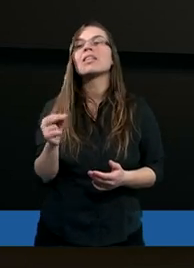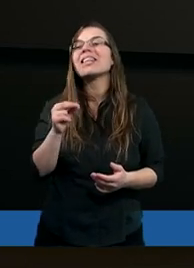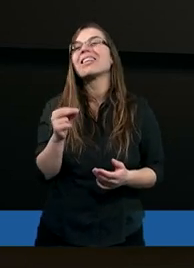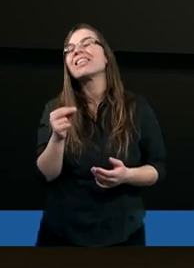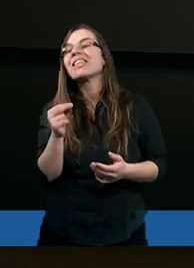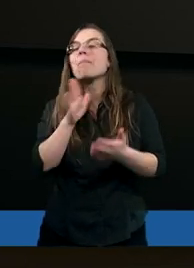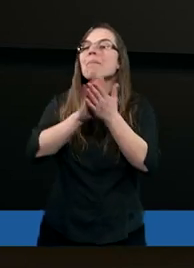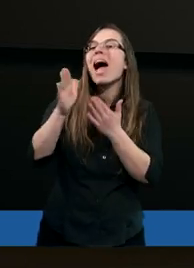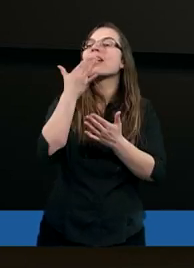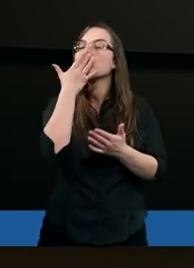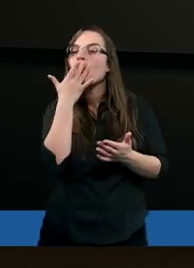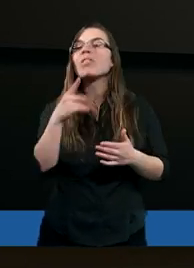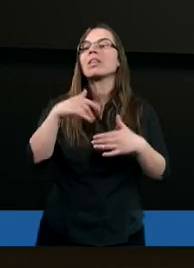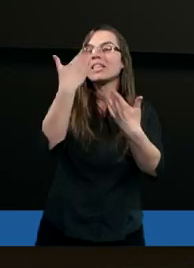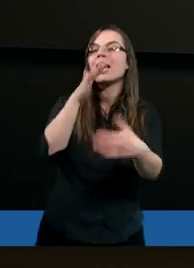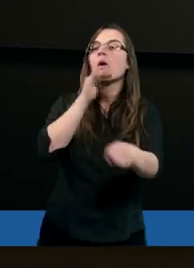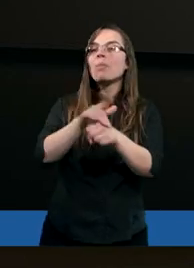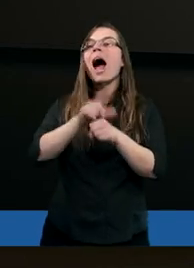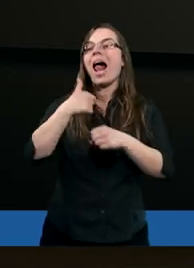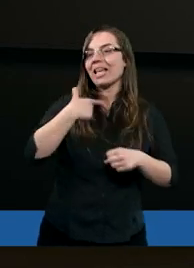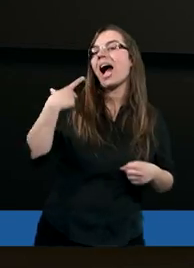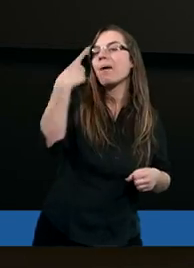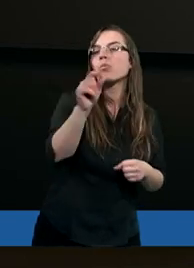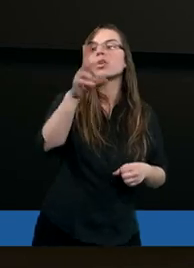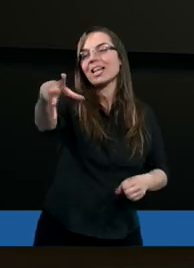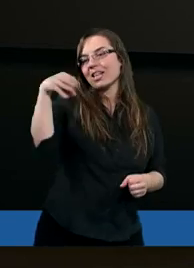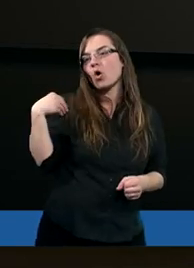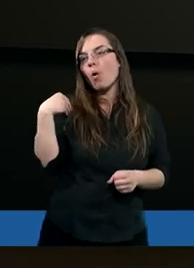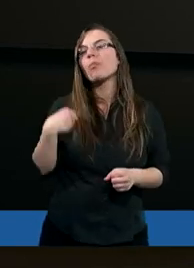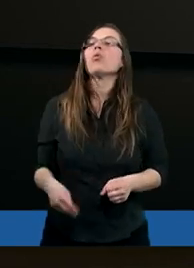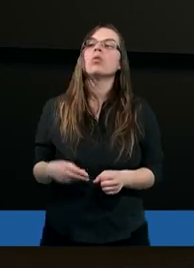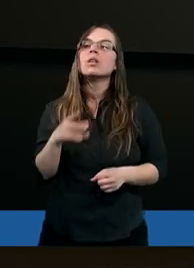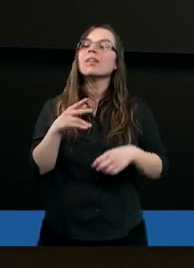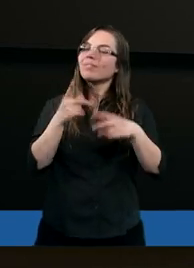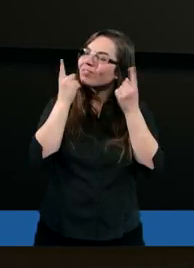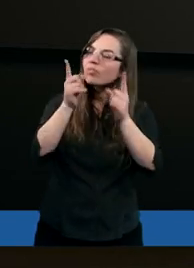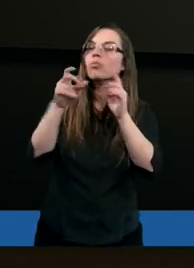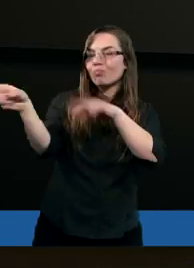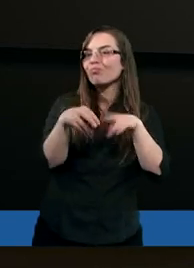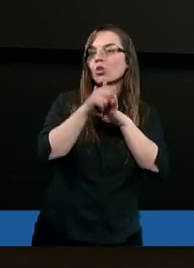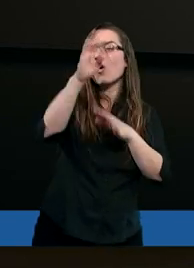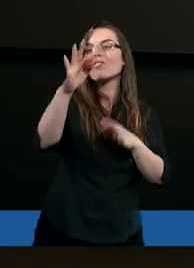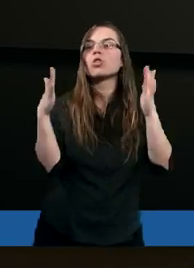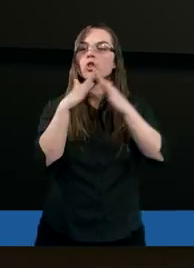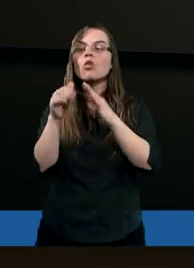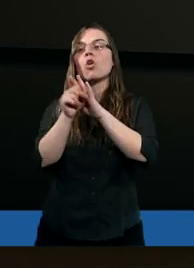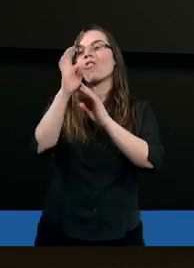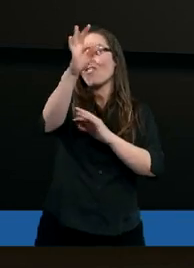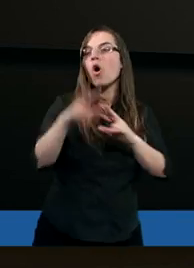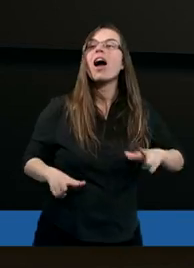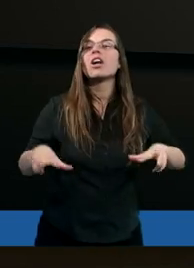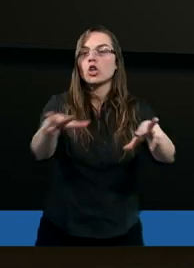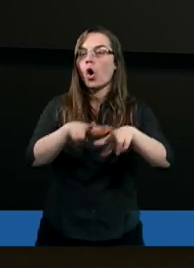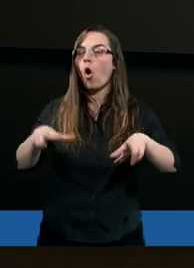niewerbalnie dał obietnicę, ale ja pójdę z Tobą. Wrócisz do swojego domu, do swojej